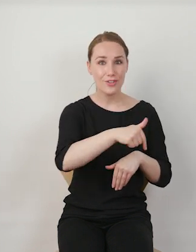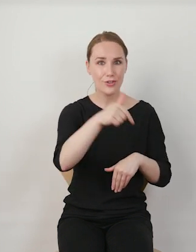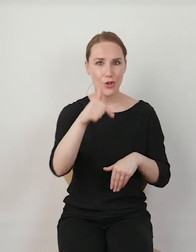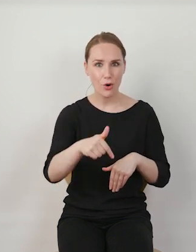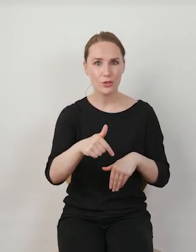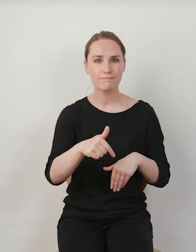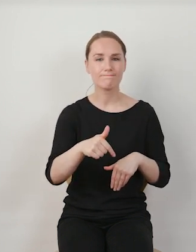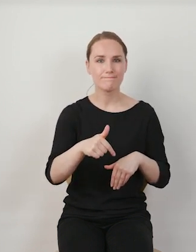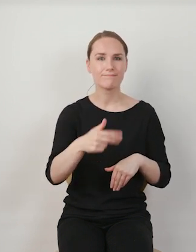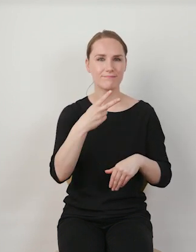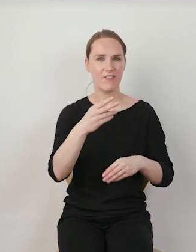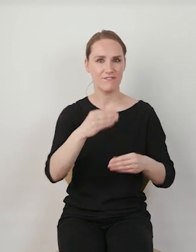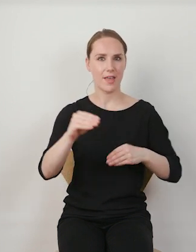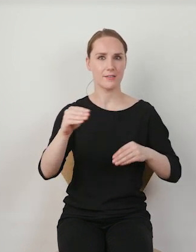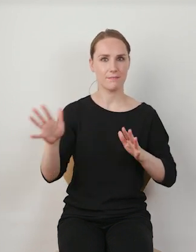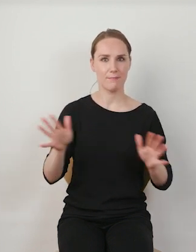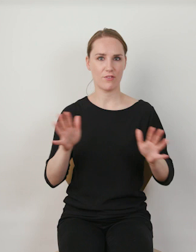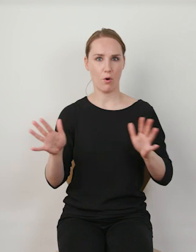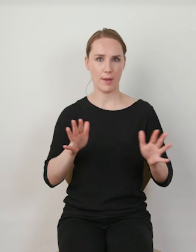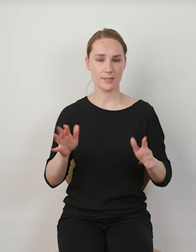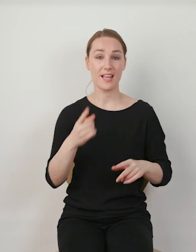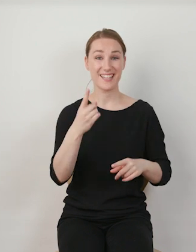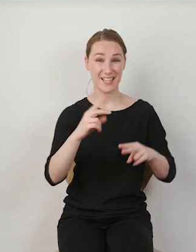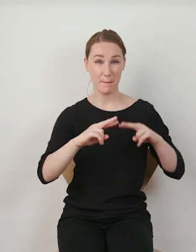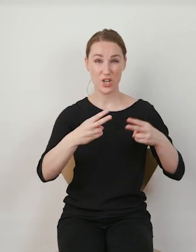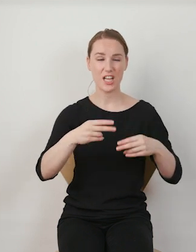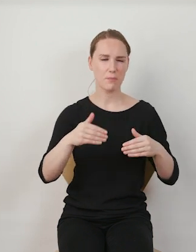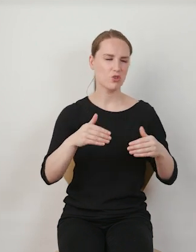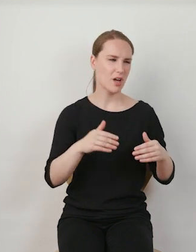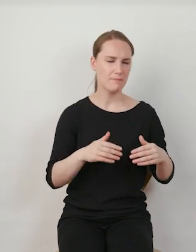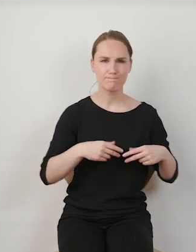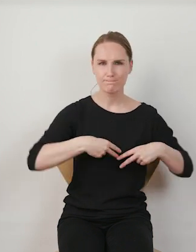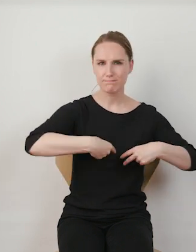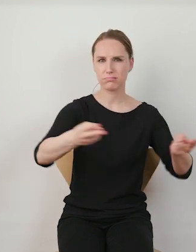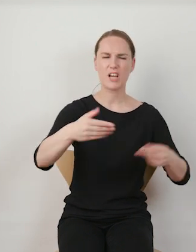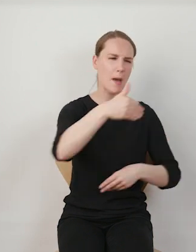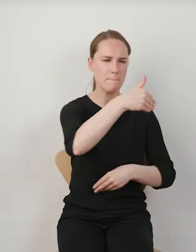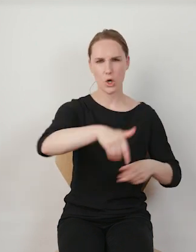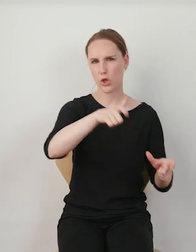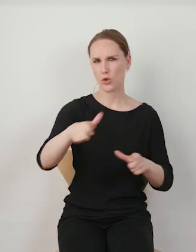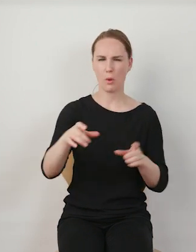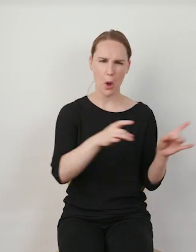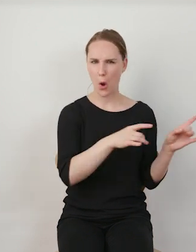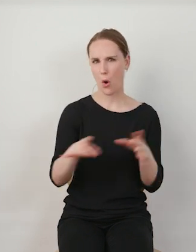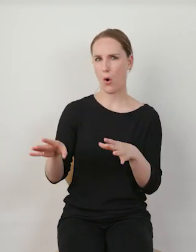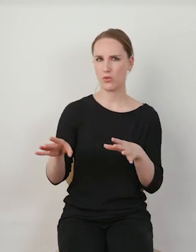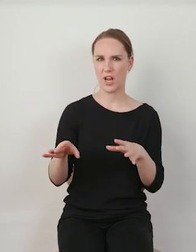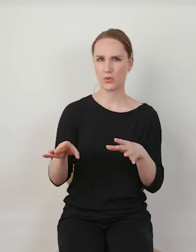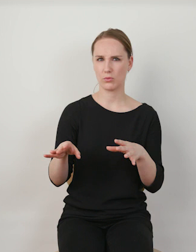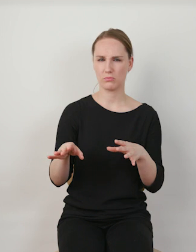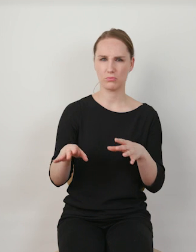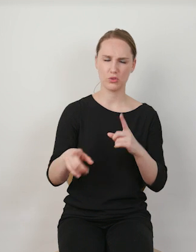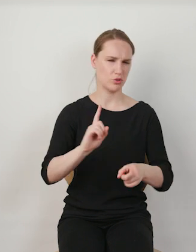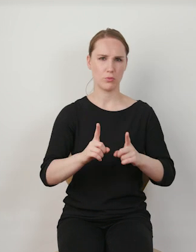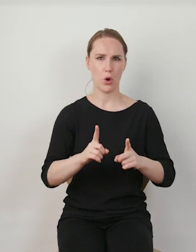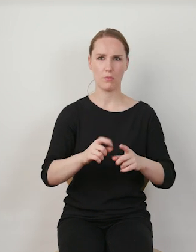TikTok i moment, w którym jeden przekaz może dotrzeć do milionów osób po prostu od razu w mnieniu